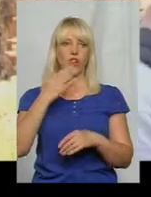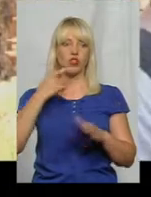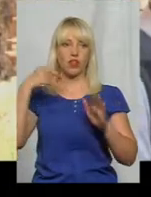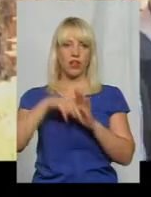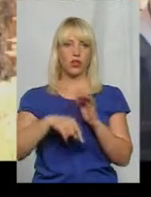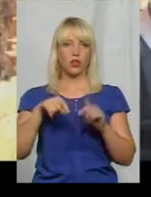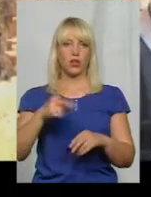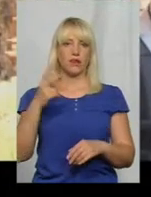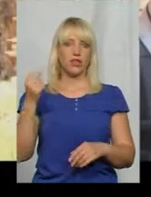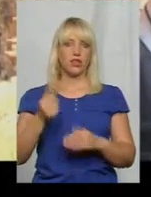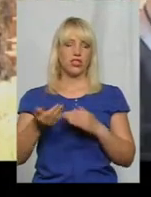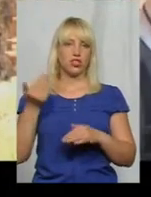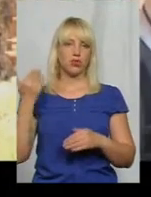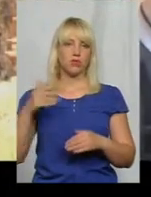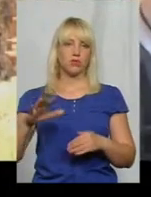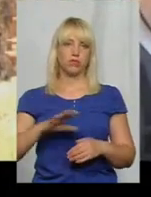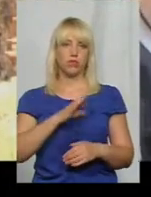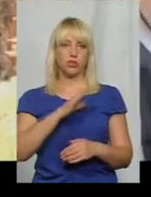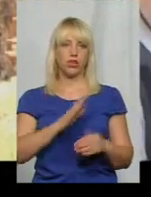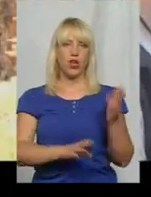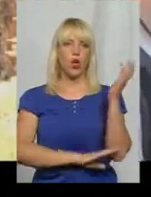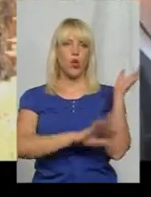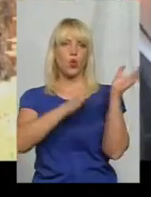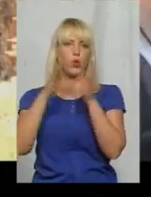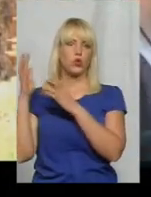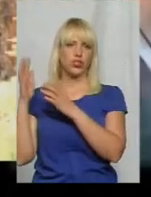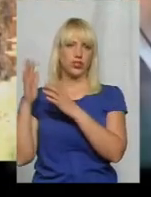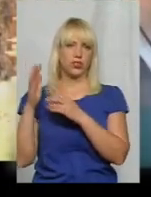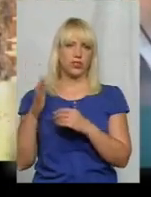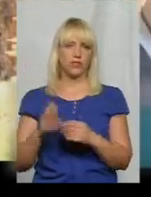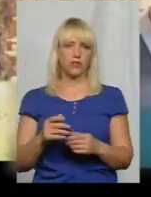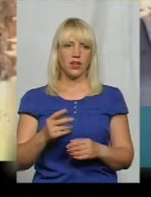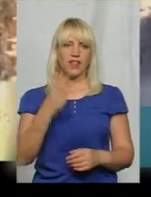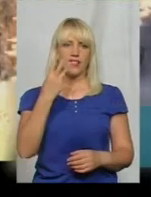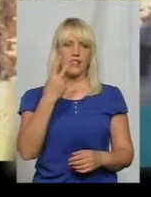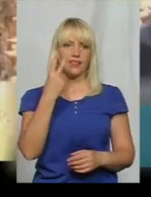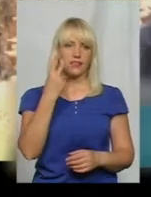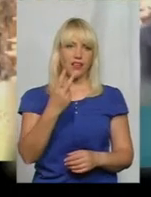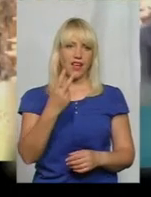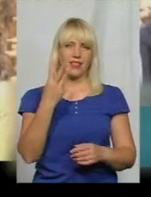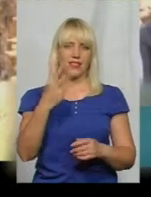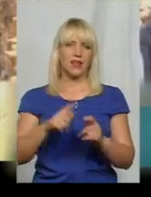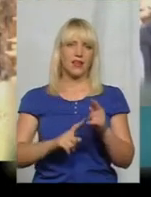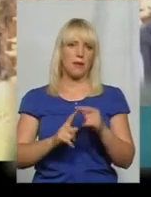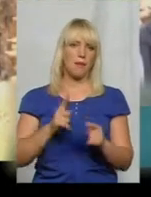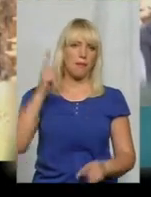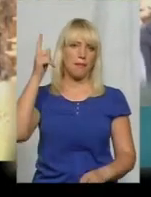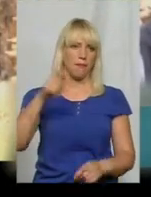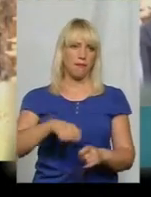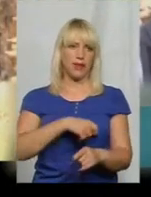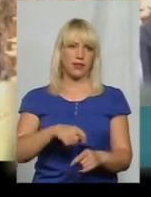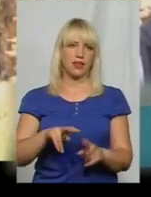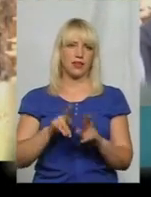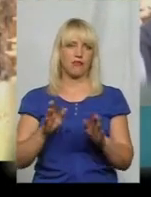два тижні тому були кущі по 2-3 метри, такі, як зараз видно, по коридорах